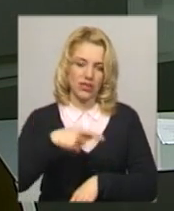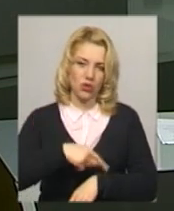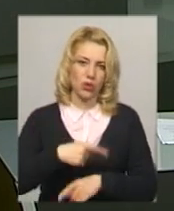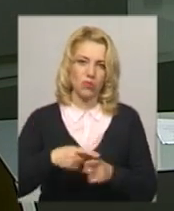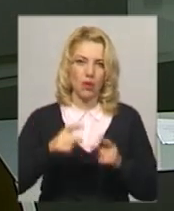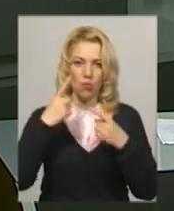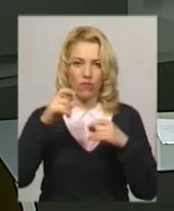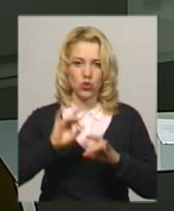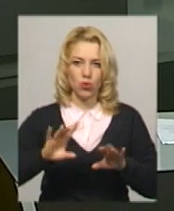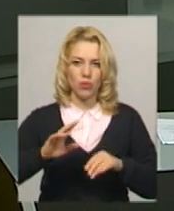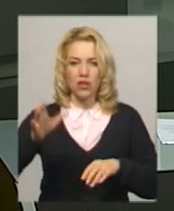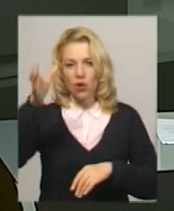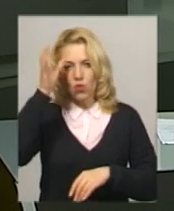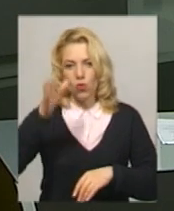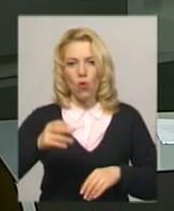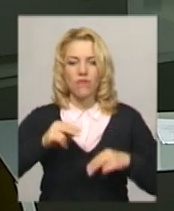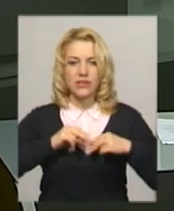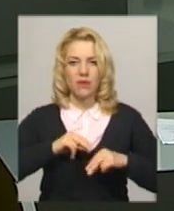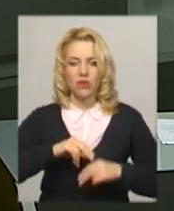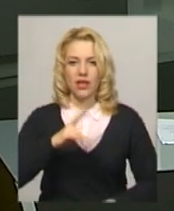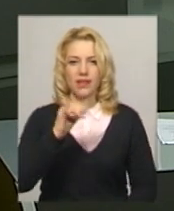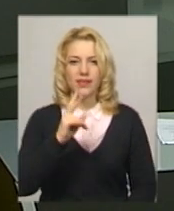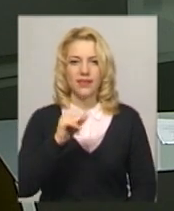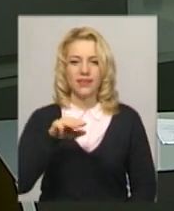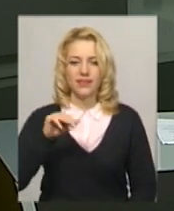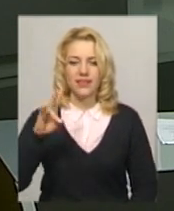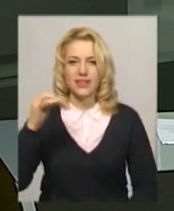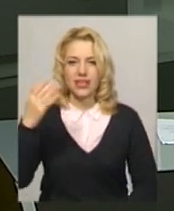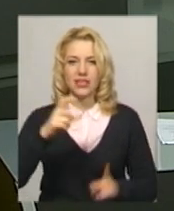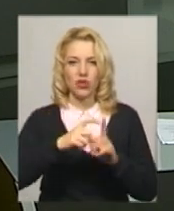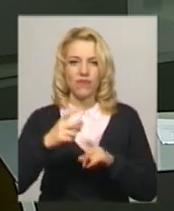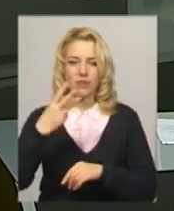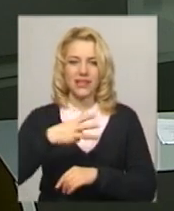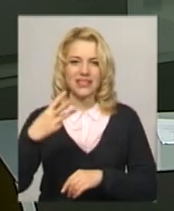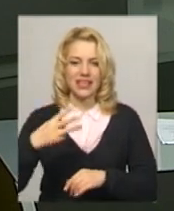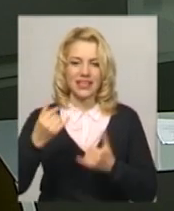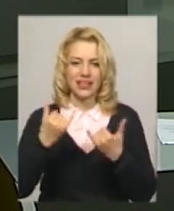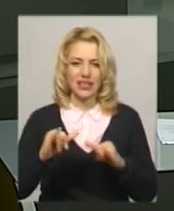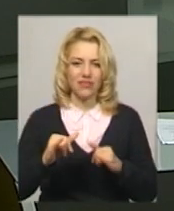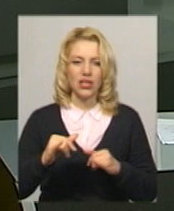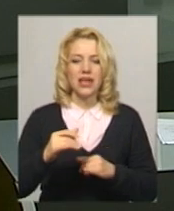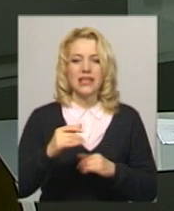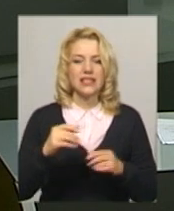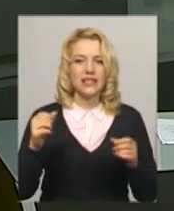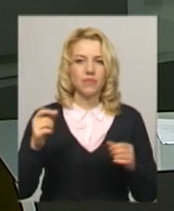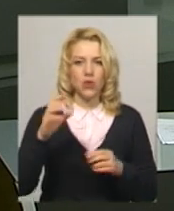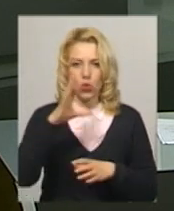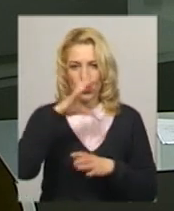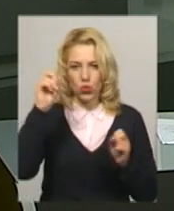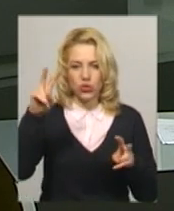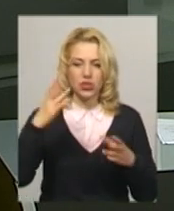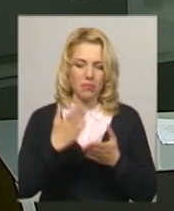повідомила науковий співробітник закладу Ольга Нікітіна. За її словами, 33 дива музейної ночі. Таку назву має